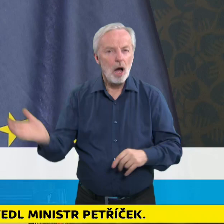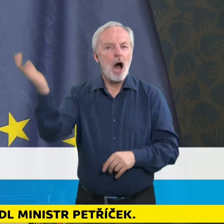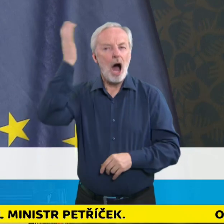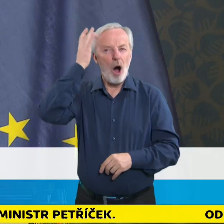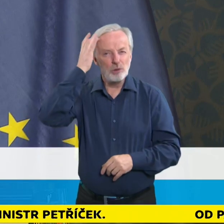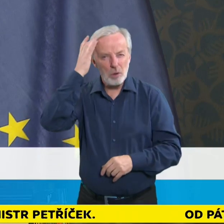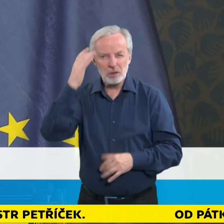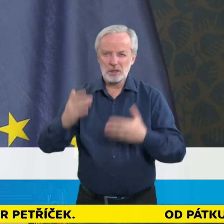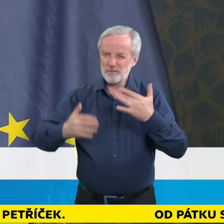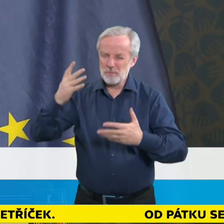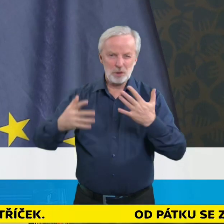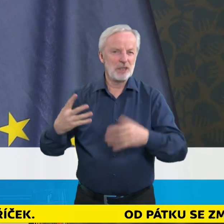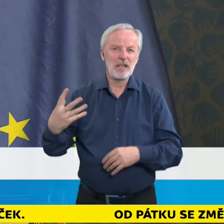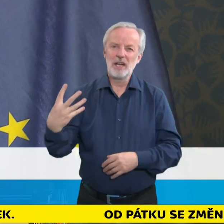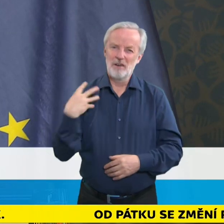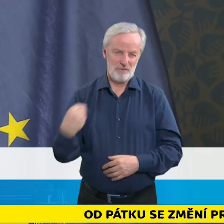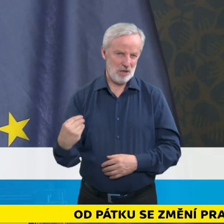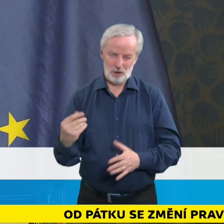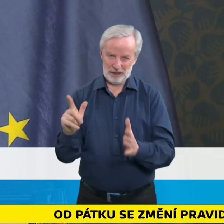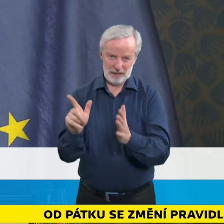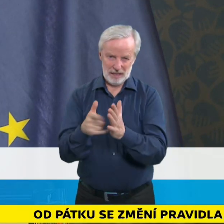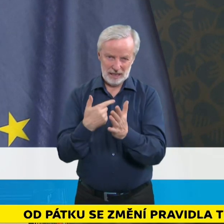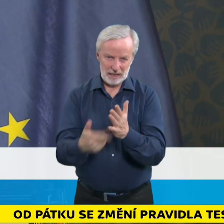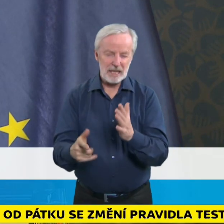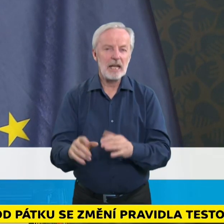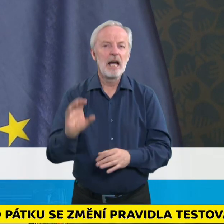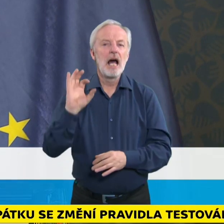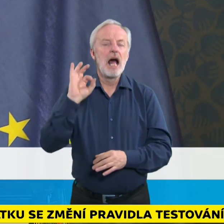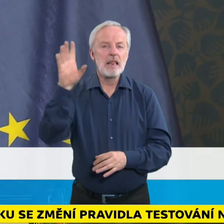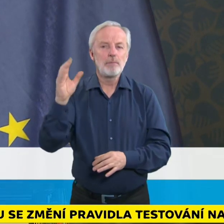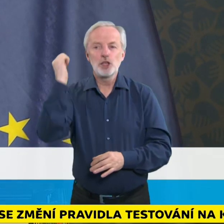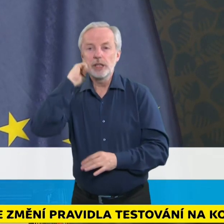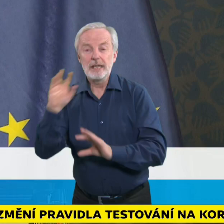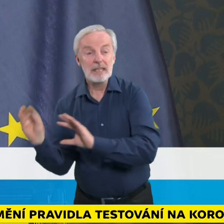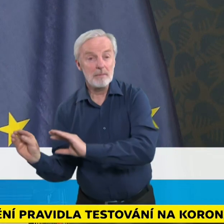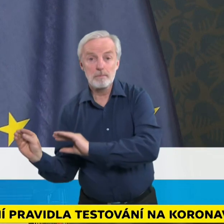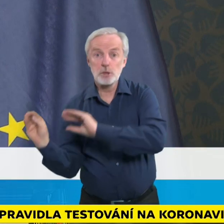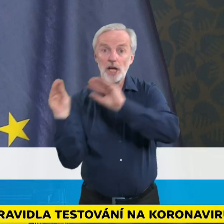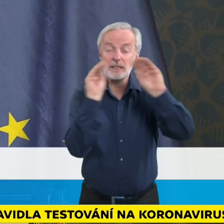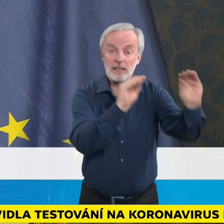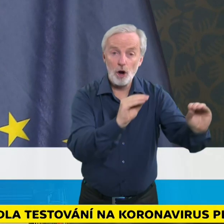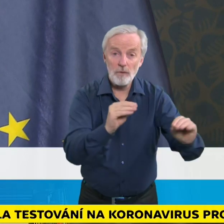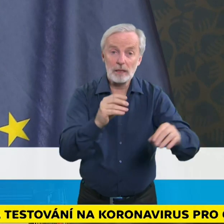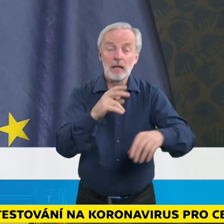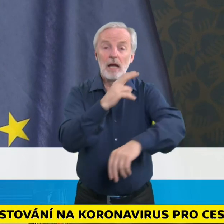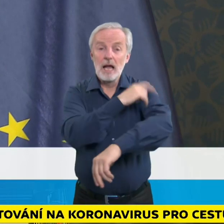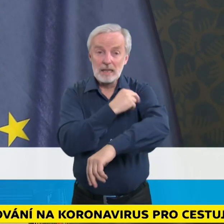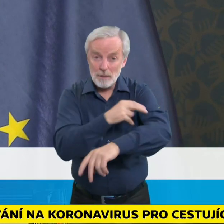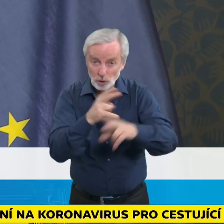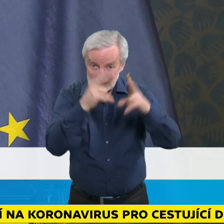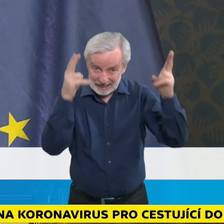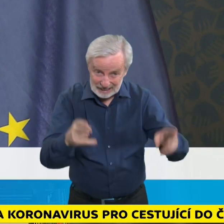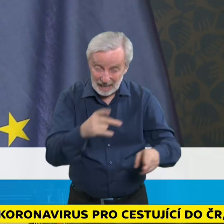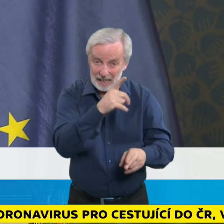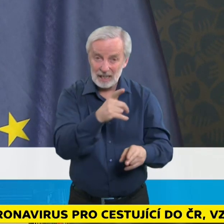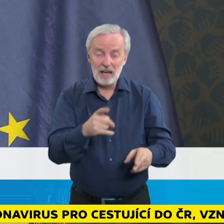méně výhodný, oproti tomu vrhnout maximum personálu dostávajících nemocnic, které jsou